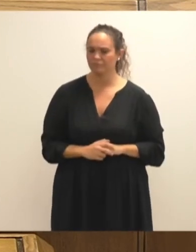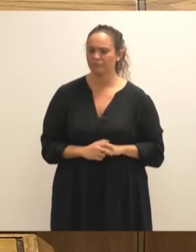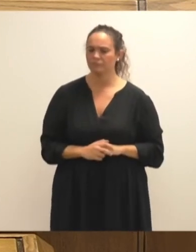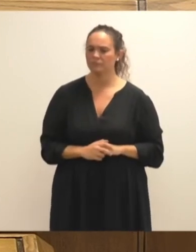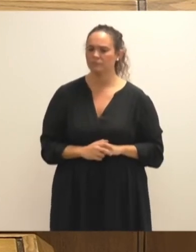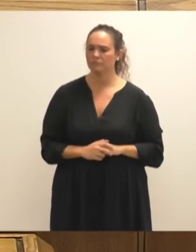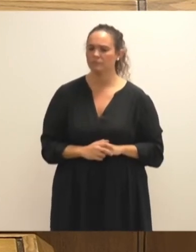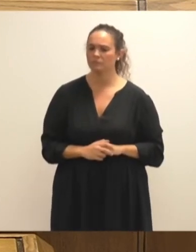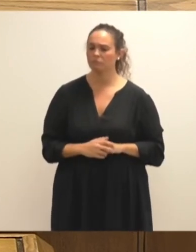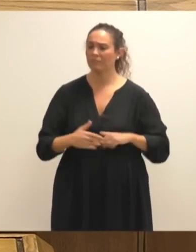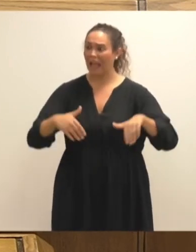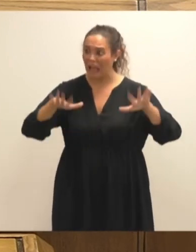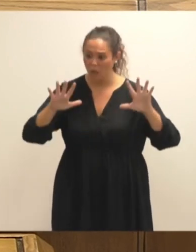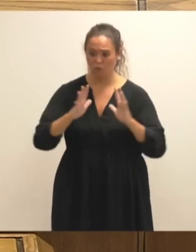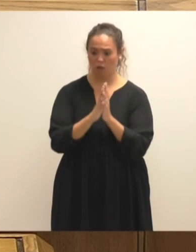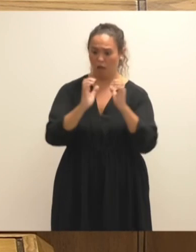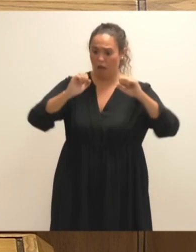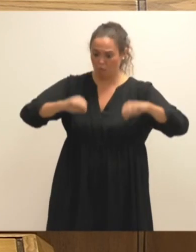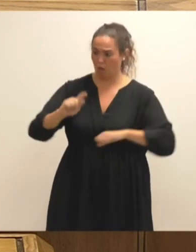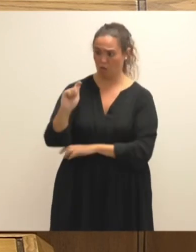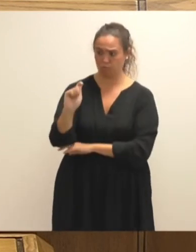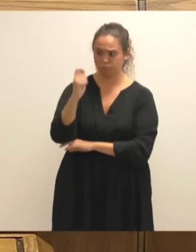opozizioaren eta gobernuaren